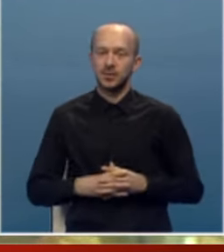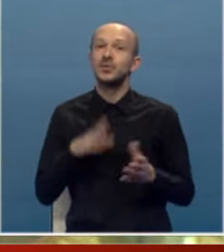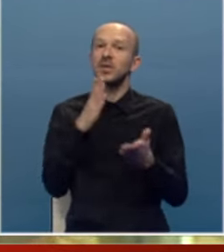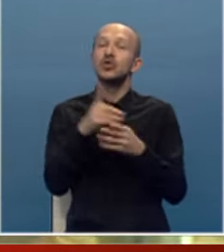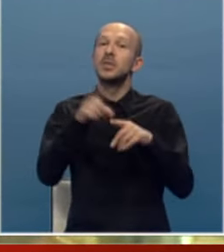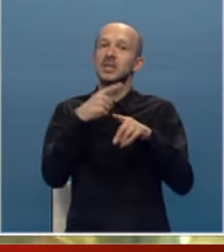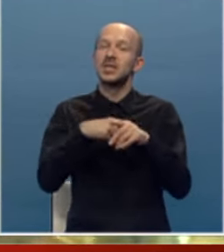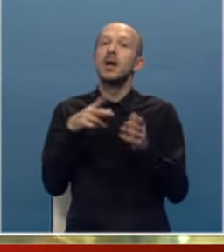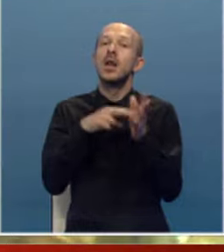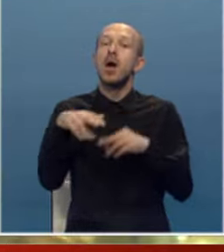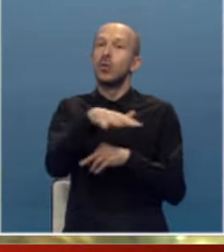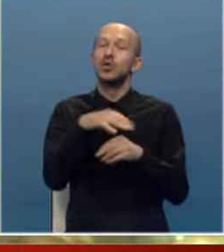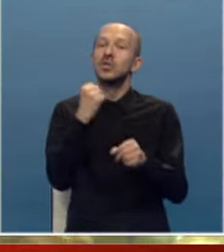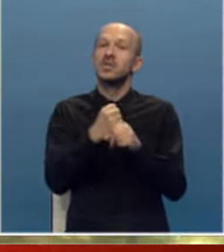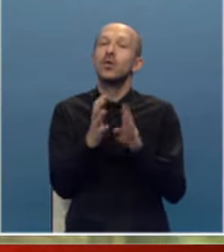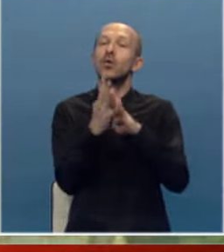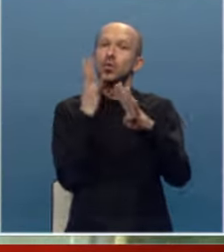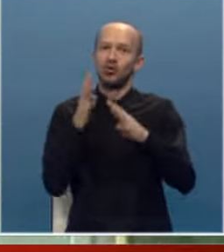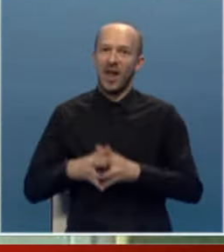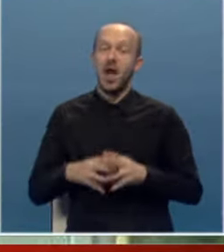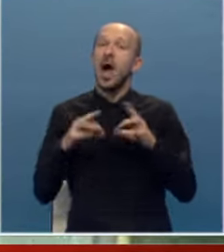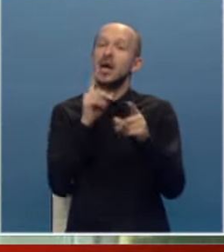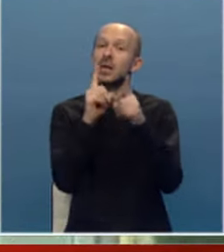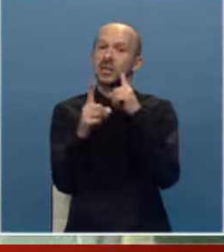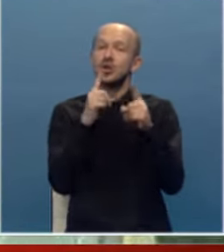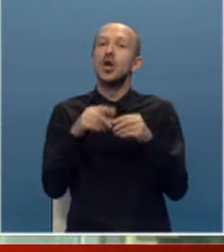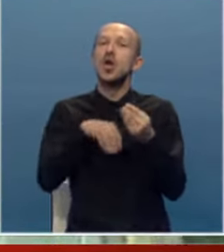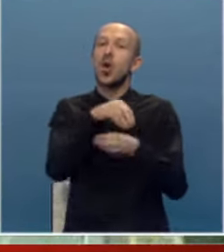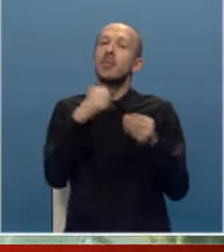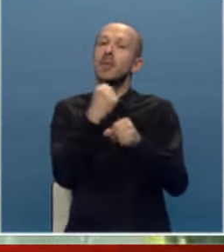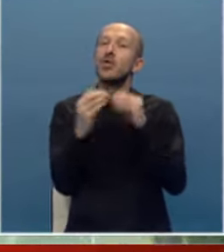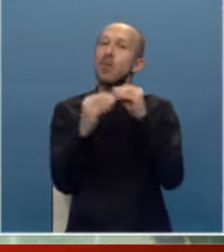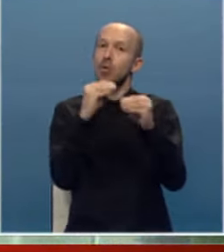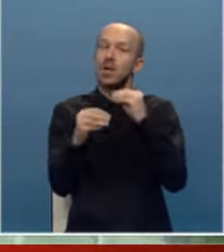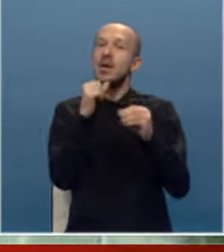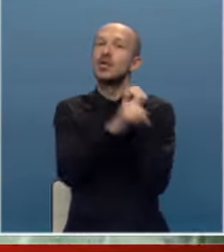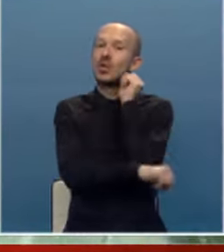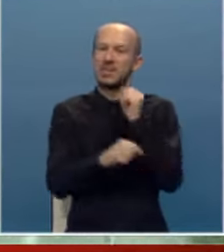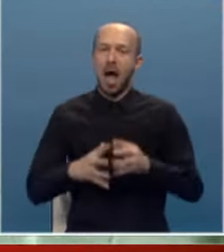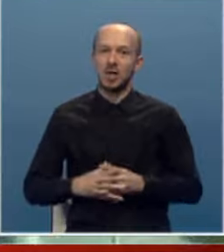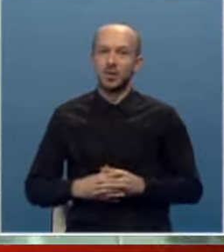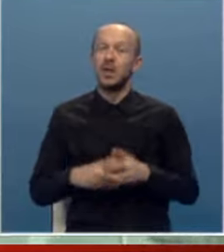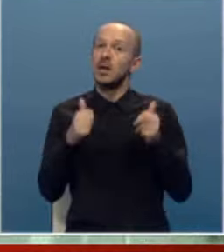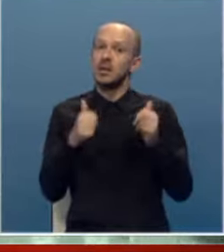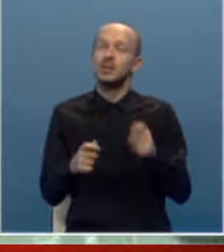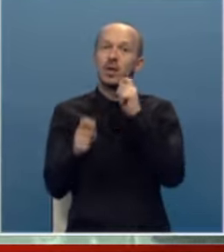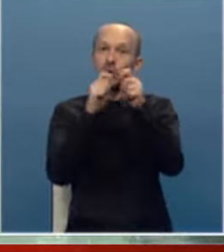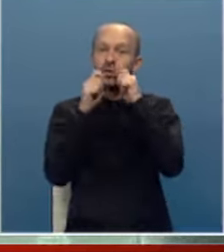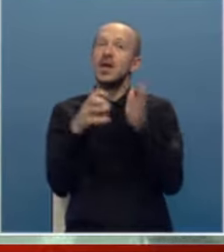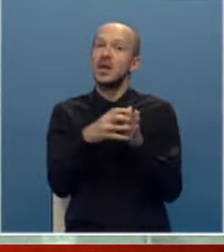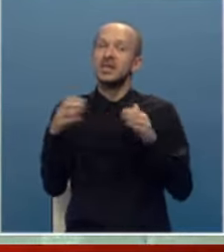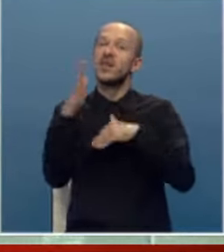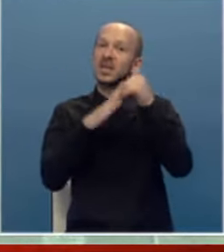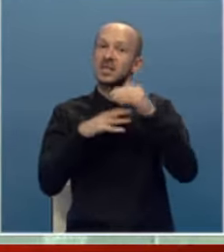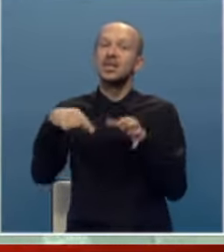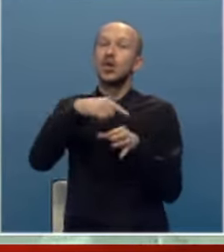Već mjesecima se na tom području stvaraju ogromne gužve, a saobraćajni kolaps pravio je probleme i studentima. Danas je dogovoren nastavak